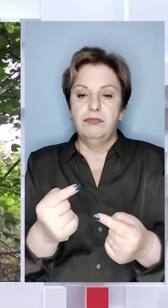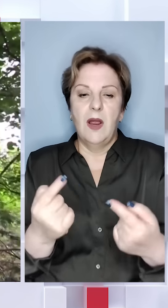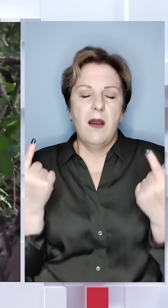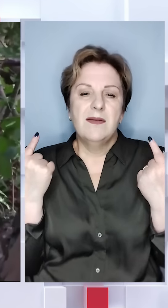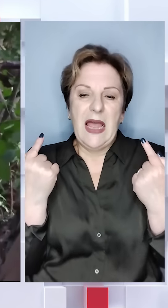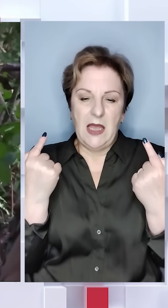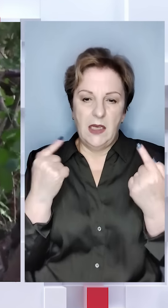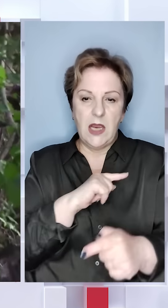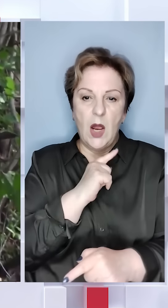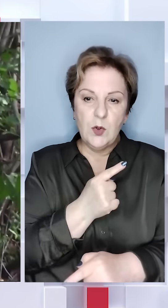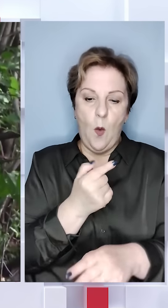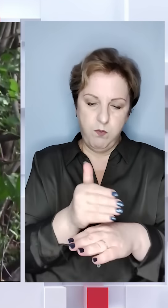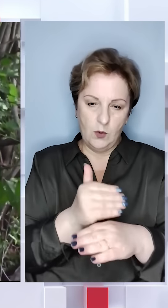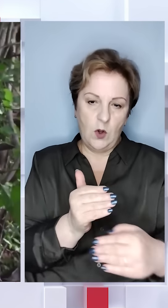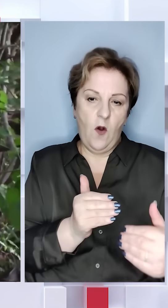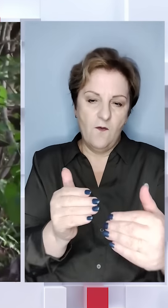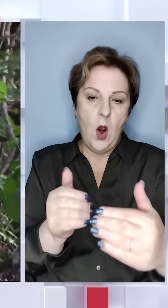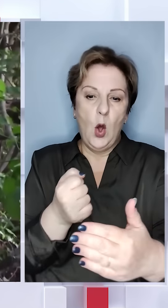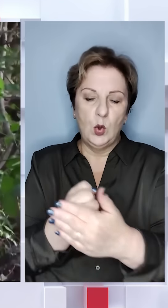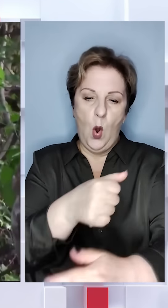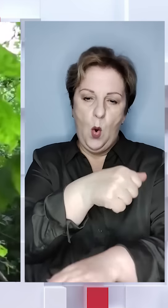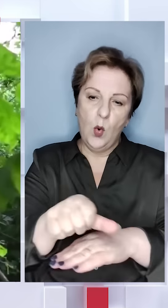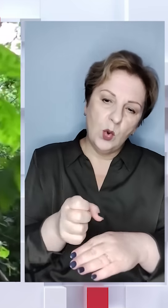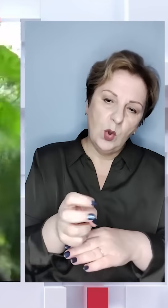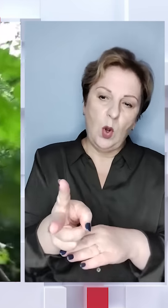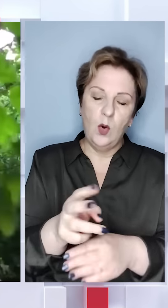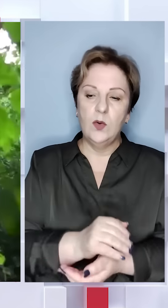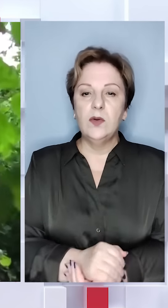харківці поступово відсувають до кордону.